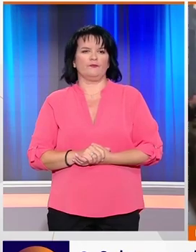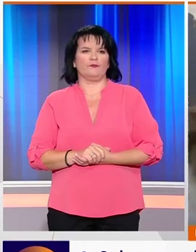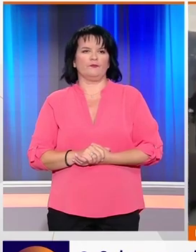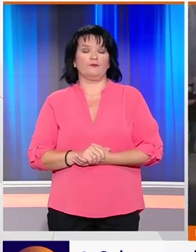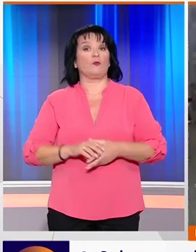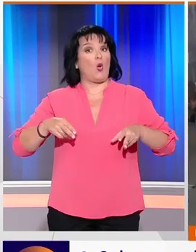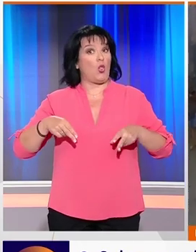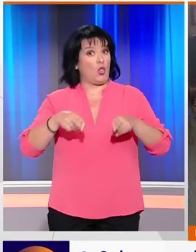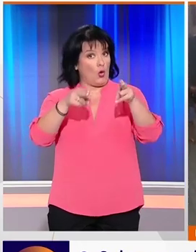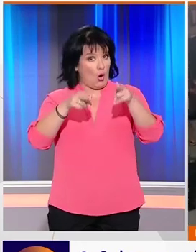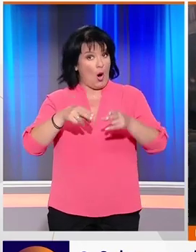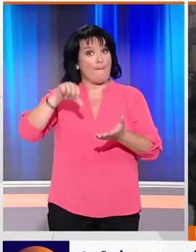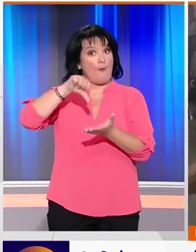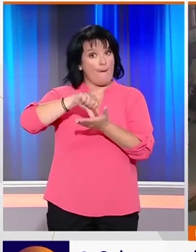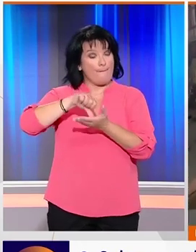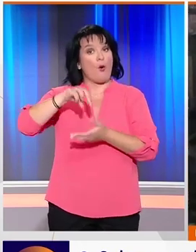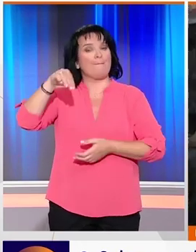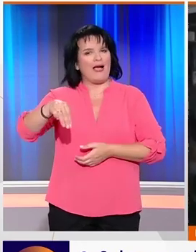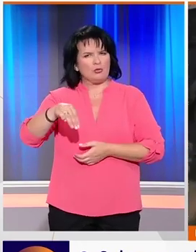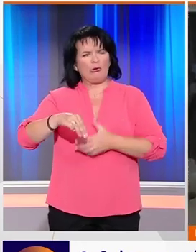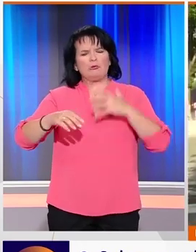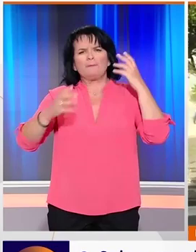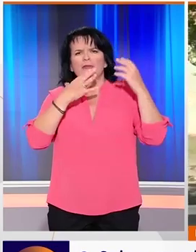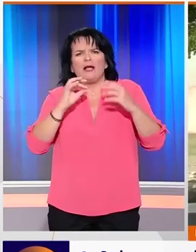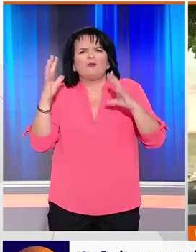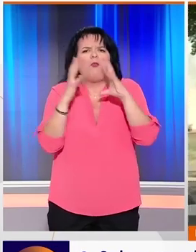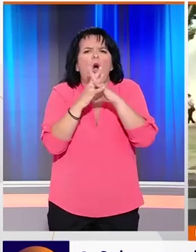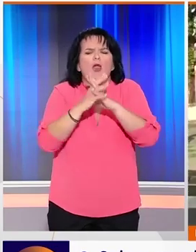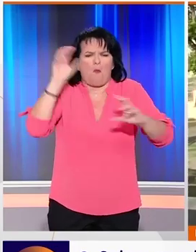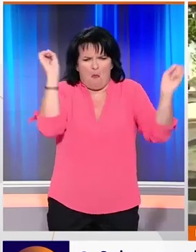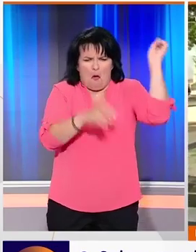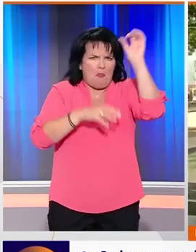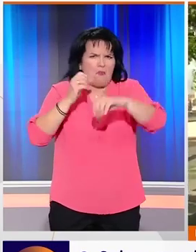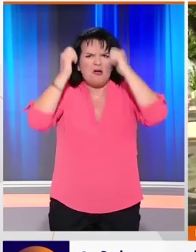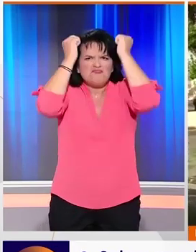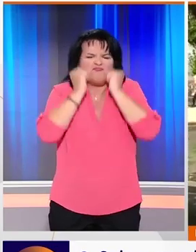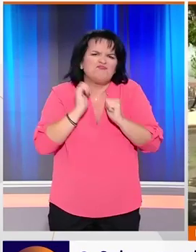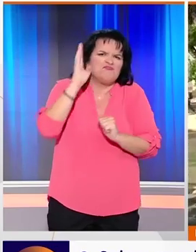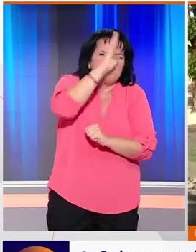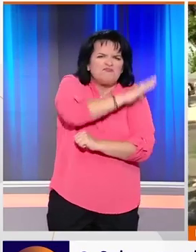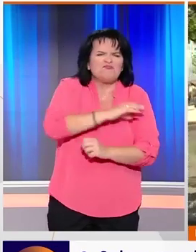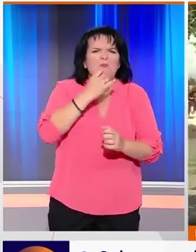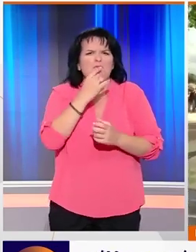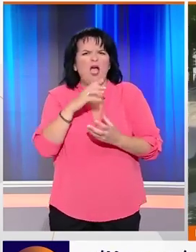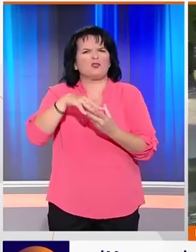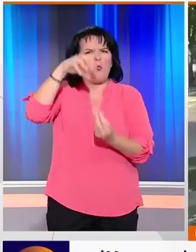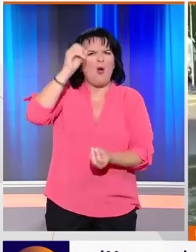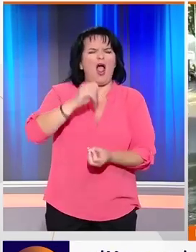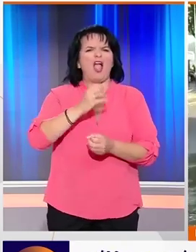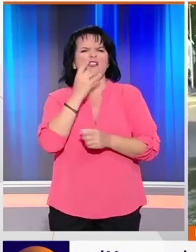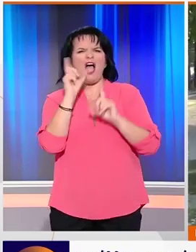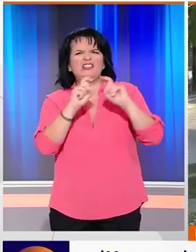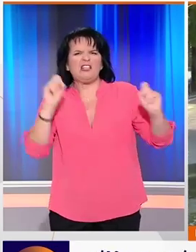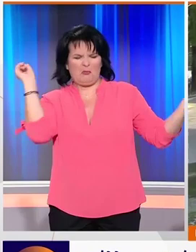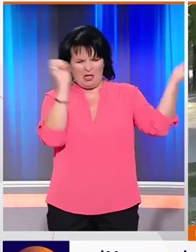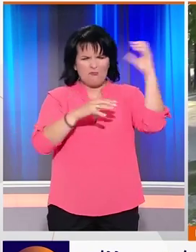Οι δρόμοι της πόλης Μπαγιών έχουν μετατραπεί σε επέδειο μάχης. Διαδηλωτές με καλυμμένα τα πρόσωπα εκτοξεύουν πέτρες, μπουκάλια και άλλα αντικείμενα προς